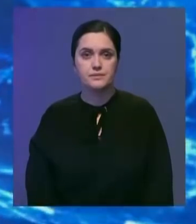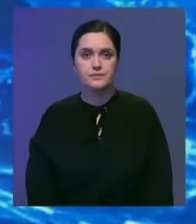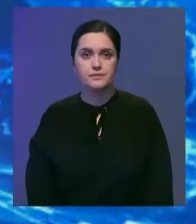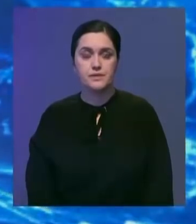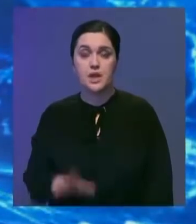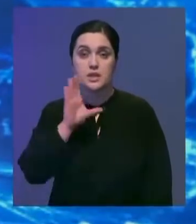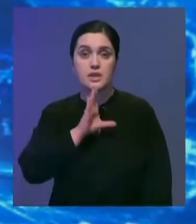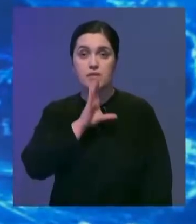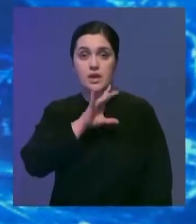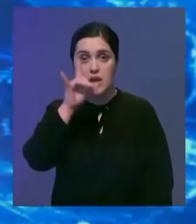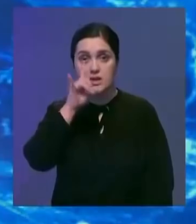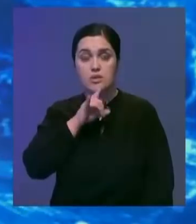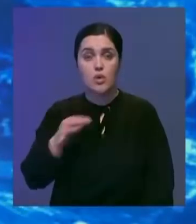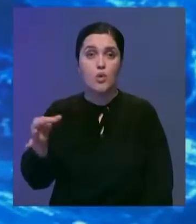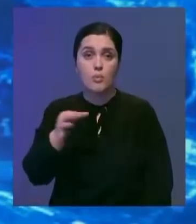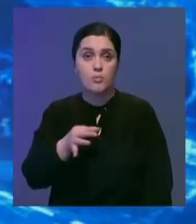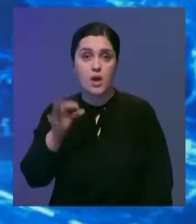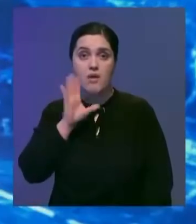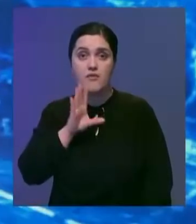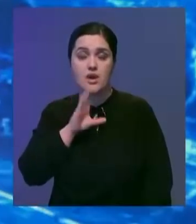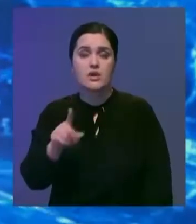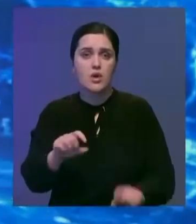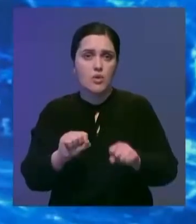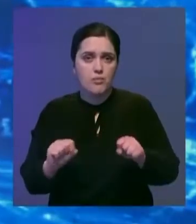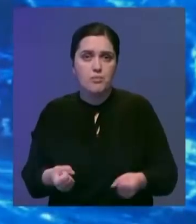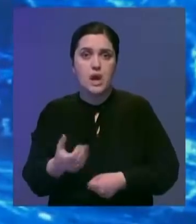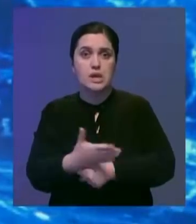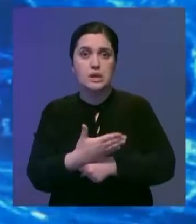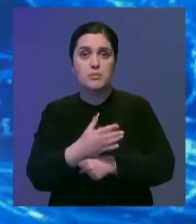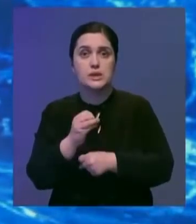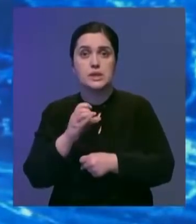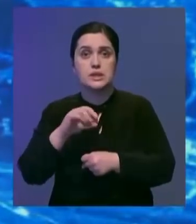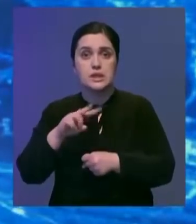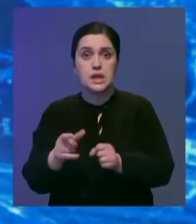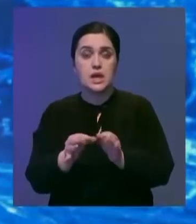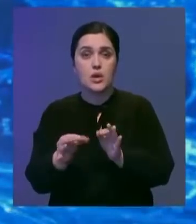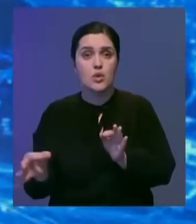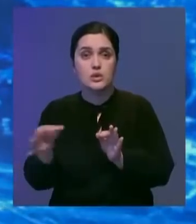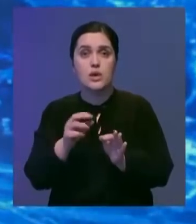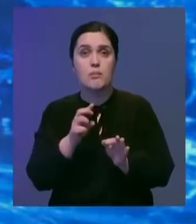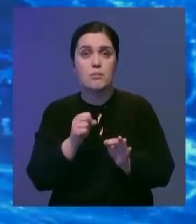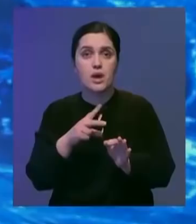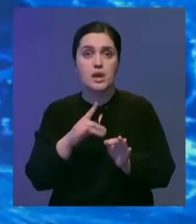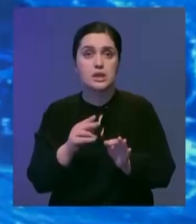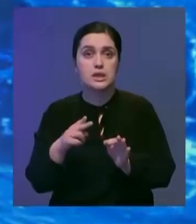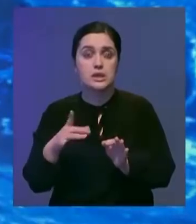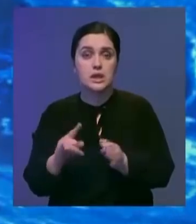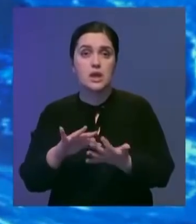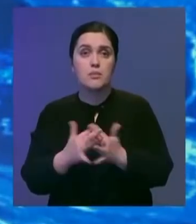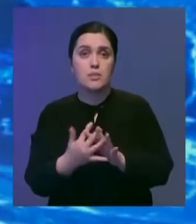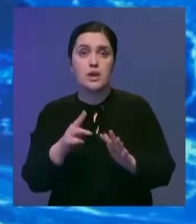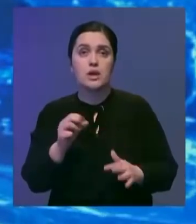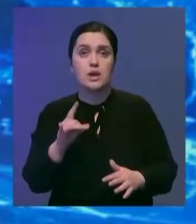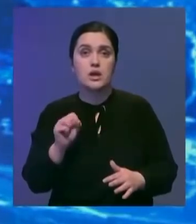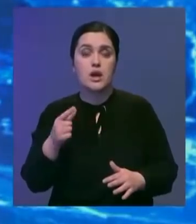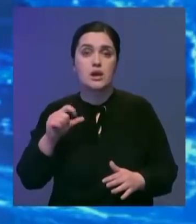В североказахстанской области на водоеме замерзла рыба. Это произошло в Есильском районе на озере Балакты. Жители села Карагаш